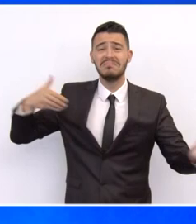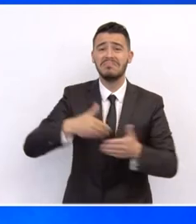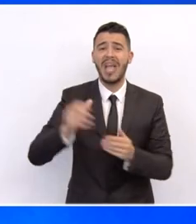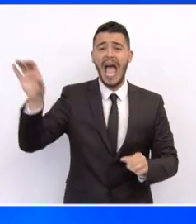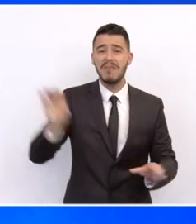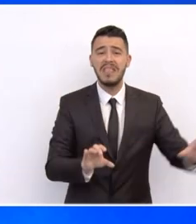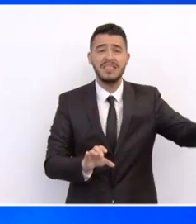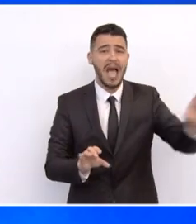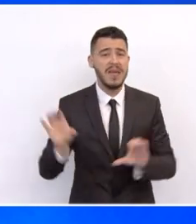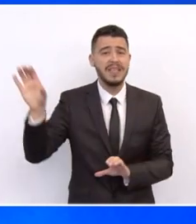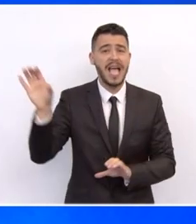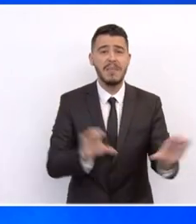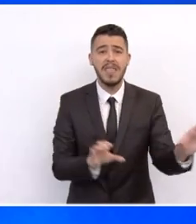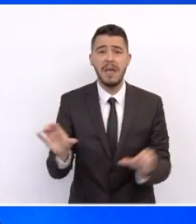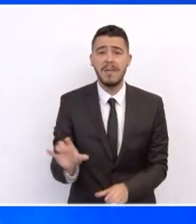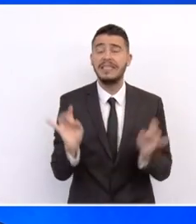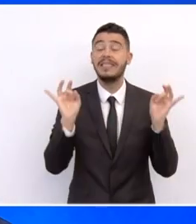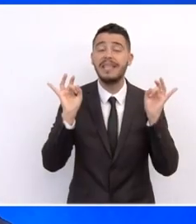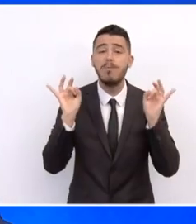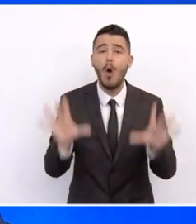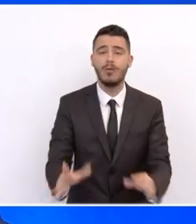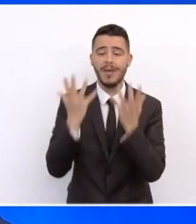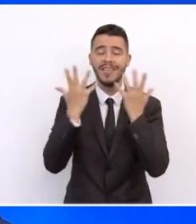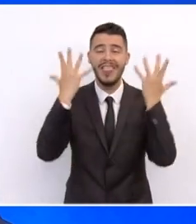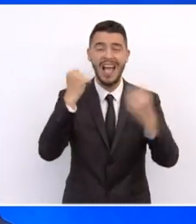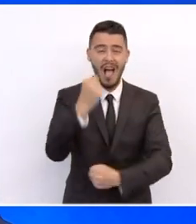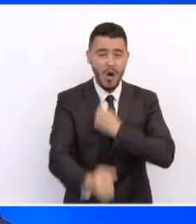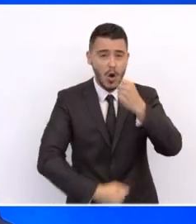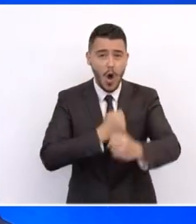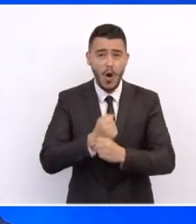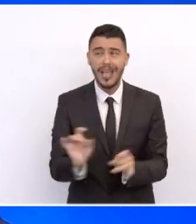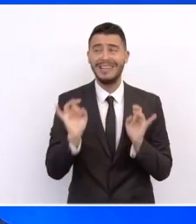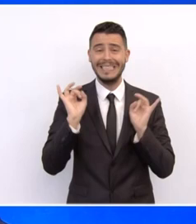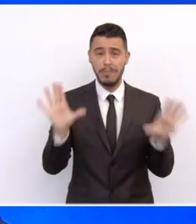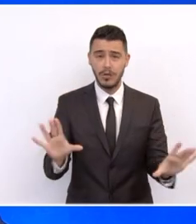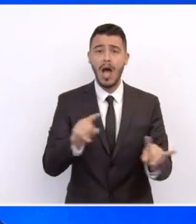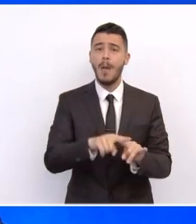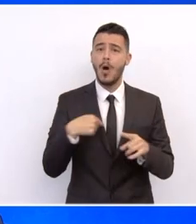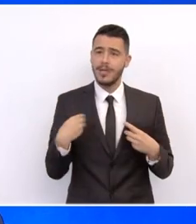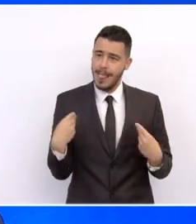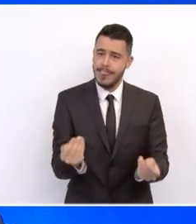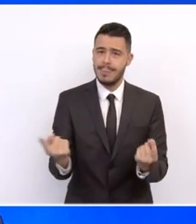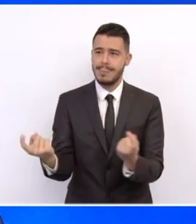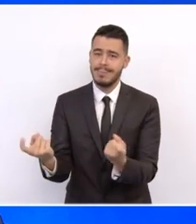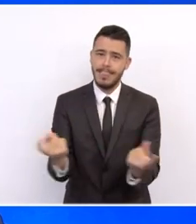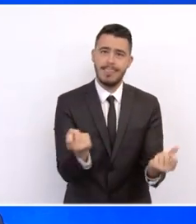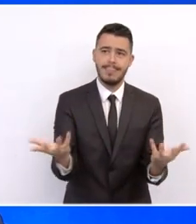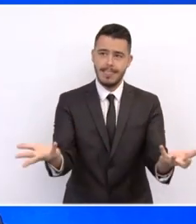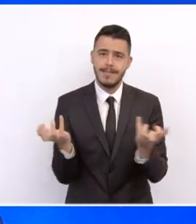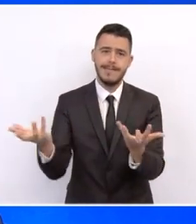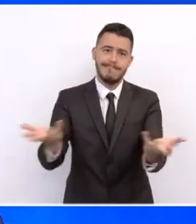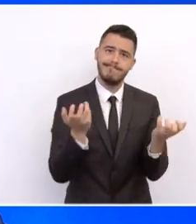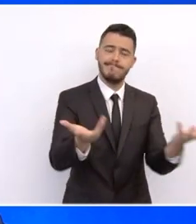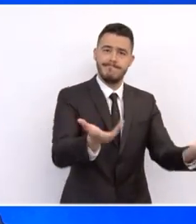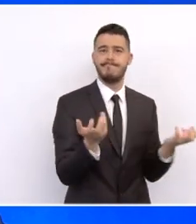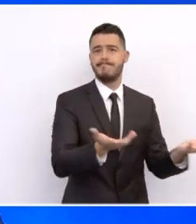διαμορφώθηκε και διευθύνθηκε τουλάχιστον τα τελευταία δέκα χρόνια. Για το πετύχουμε αυτό, είναι εξαιρετικά σημαντικό να κοινωνιτοποιήσουμε το μέγιστο